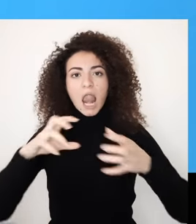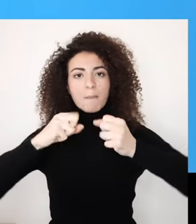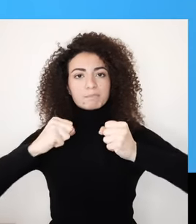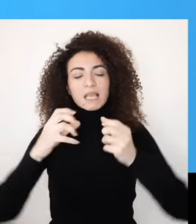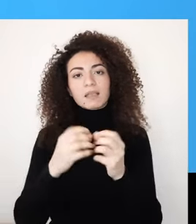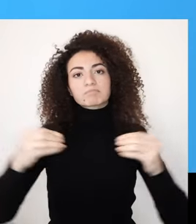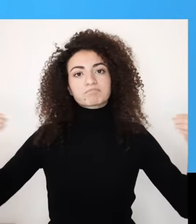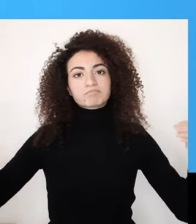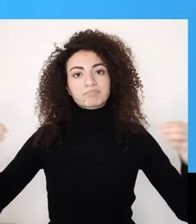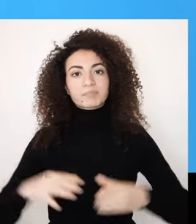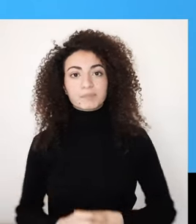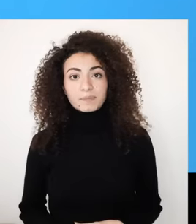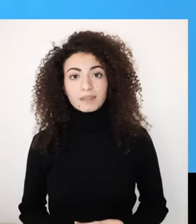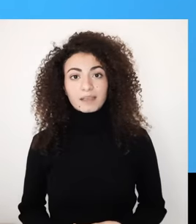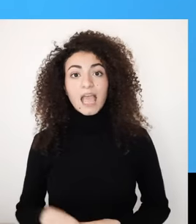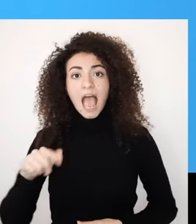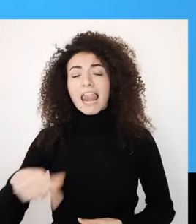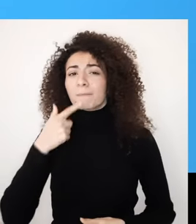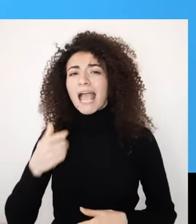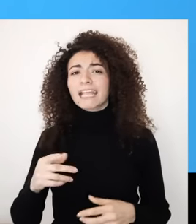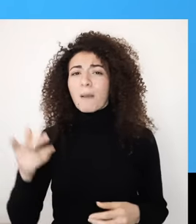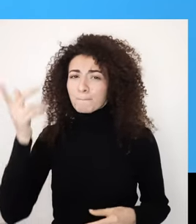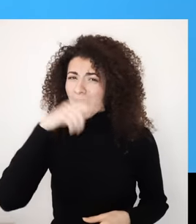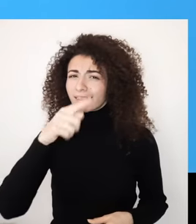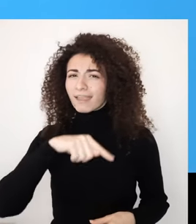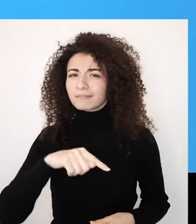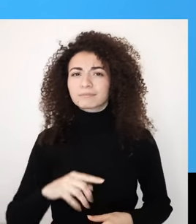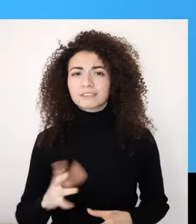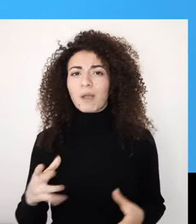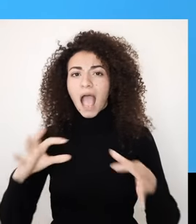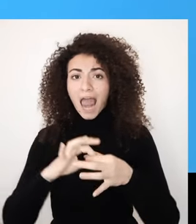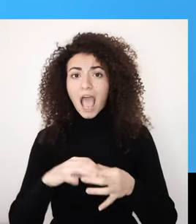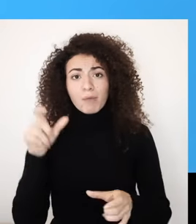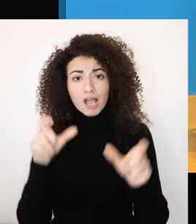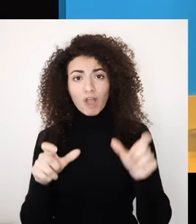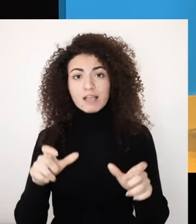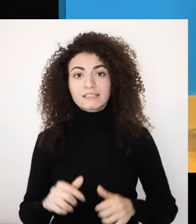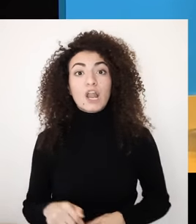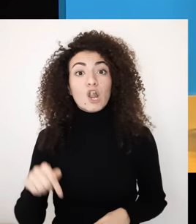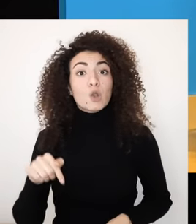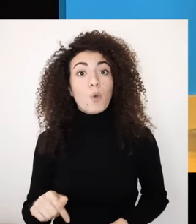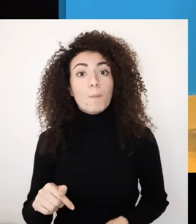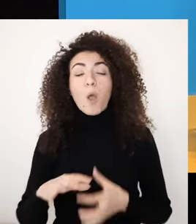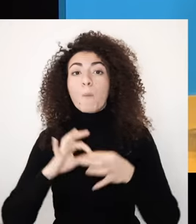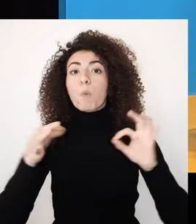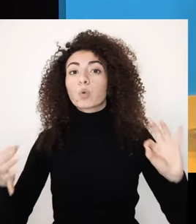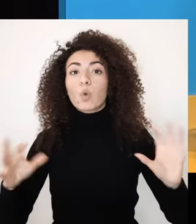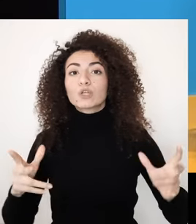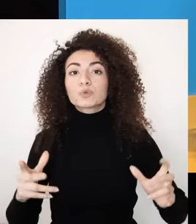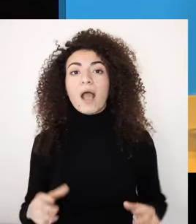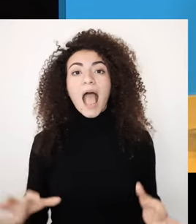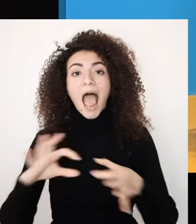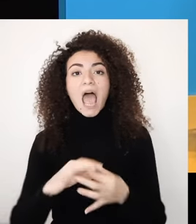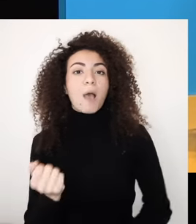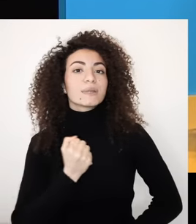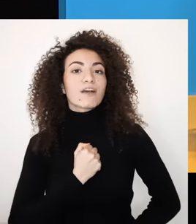لفهم الصورة أكتر رح نطورها ونتكلم عنا أكتر بفقرات لاحقة أما بموضوع فقرتنا اليوم رح